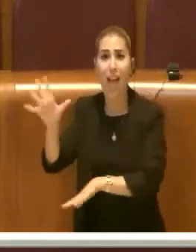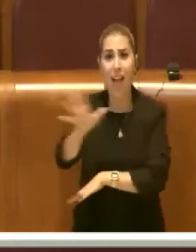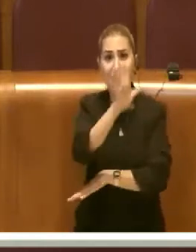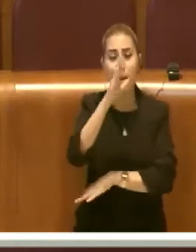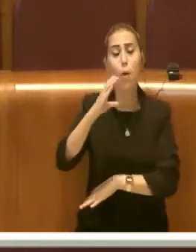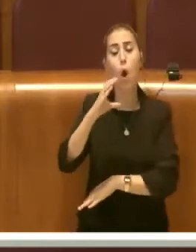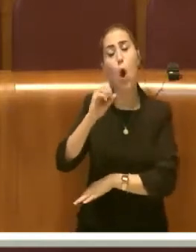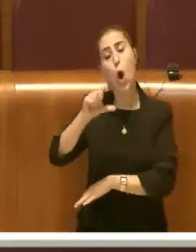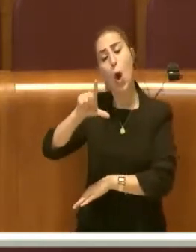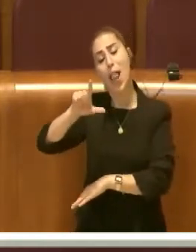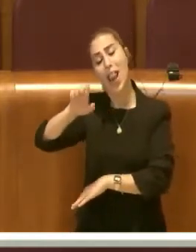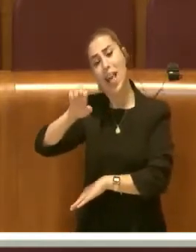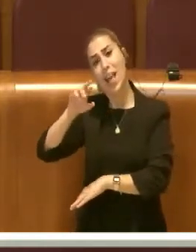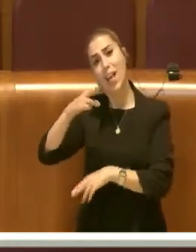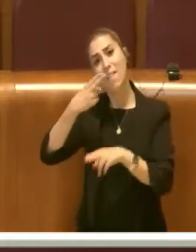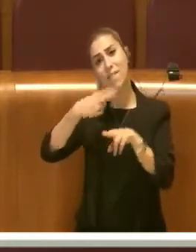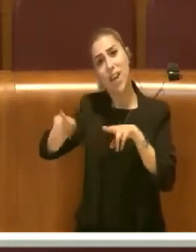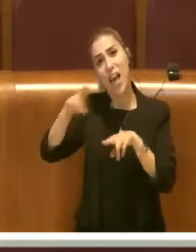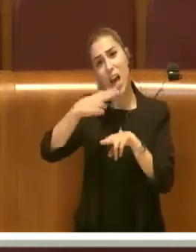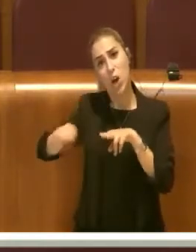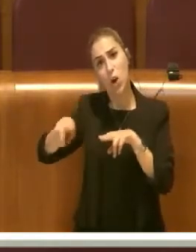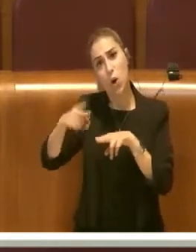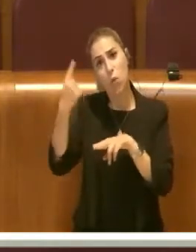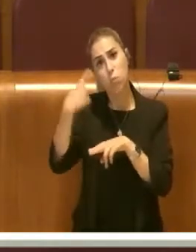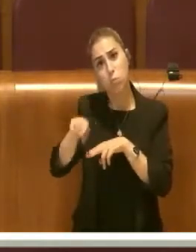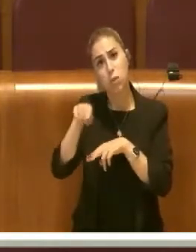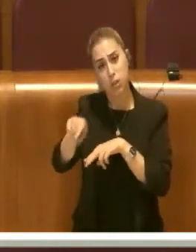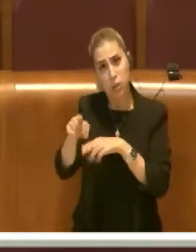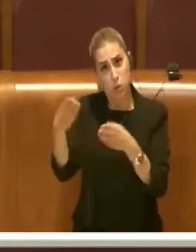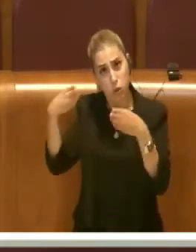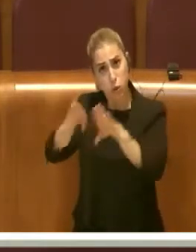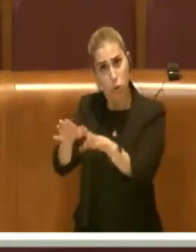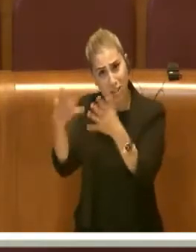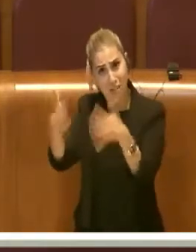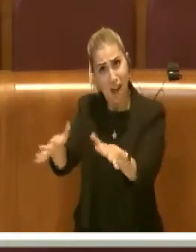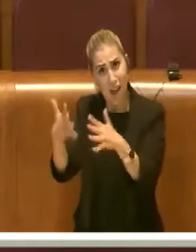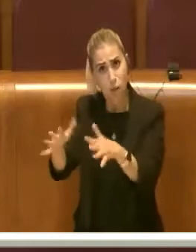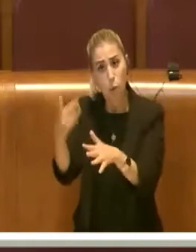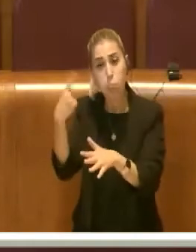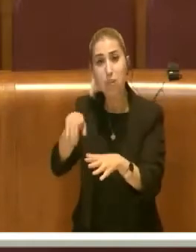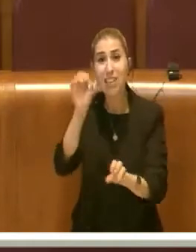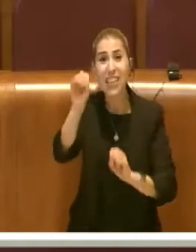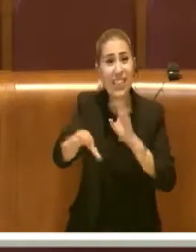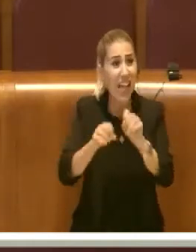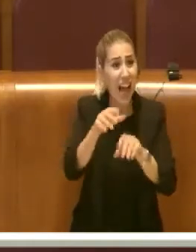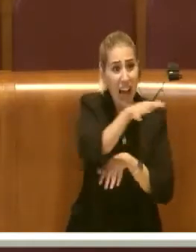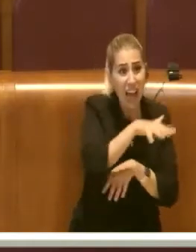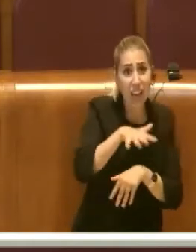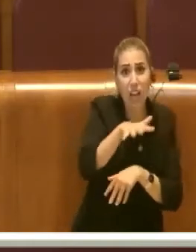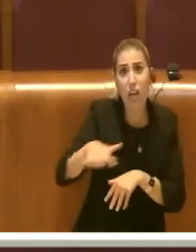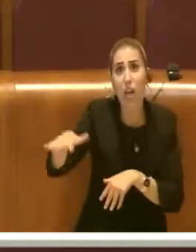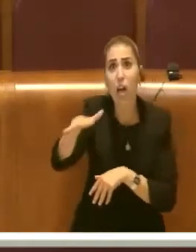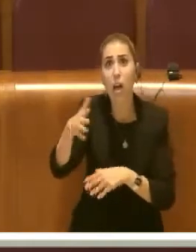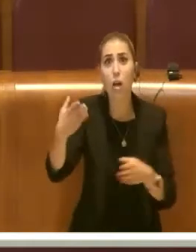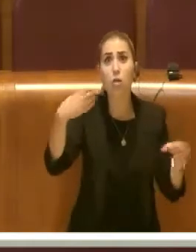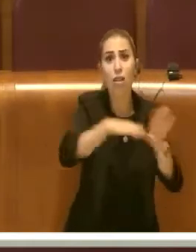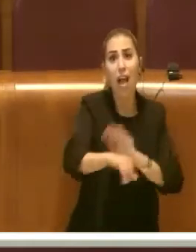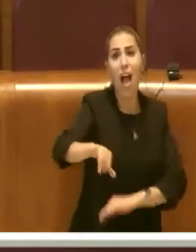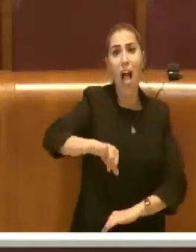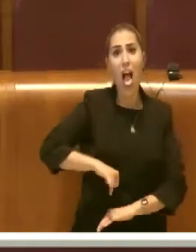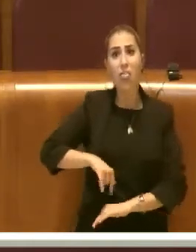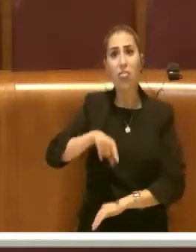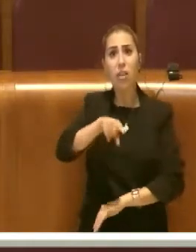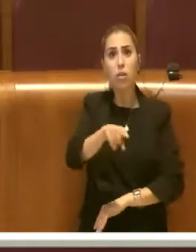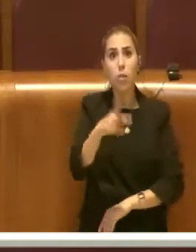con due anni di anticipo e con ancora capienza. Queste discariche, chiuse con anticipo, non